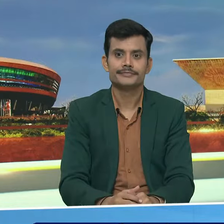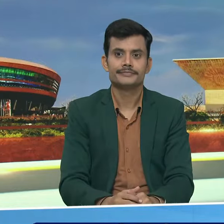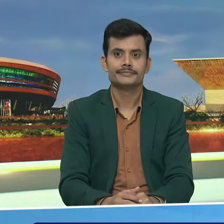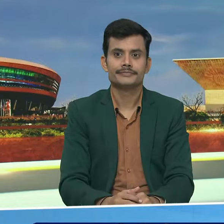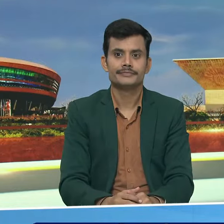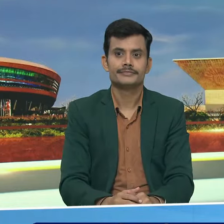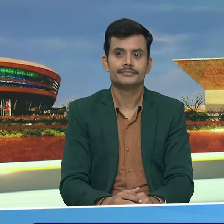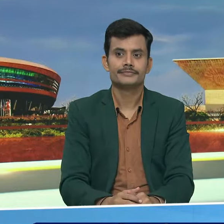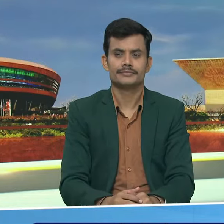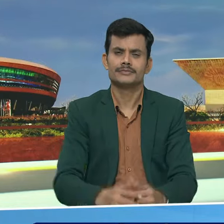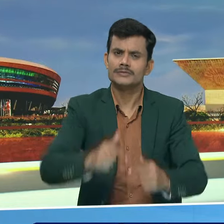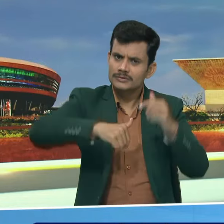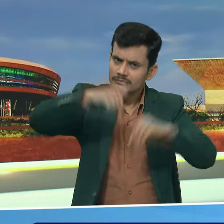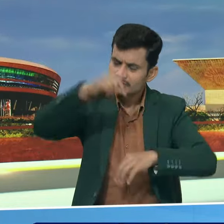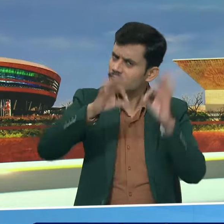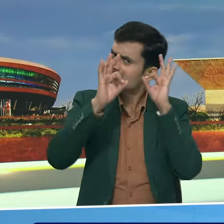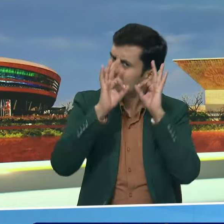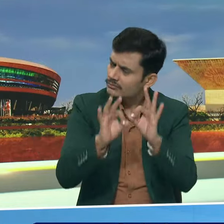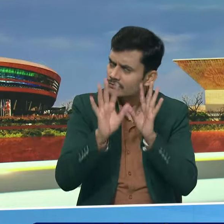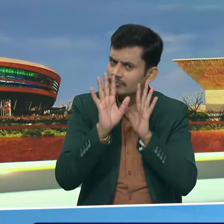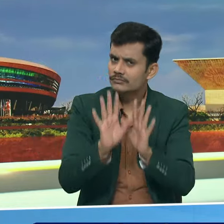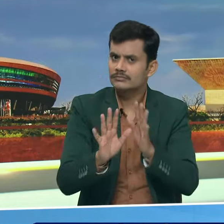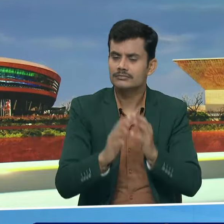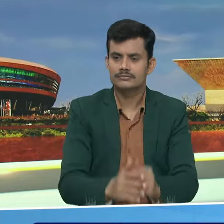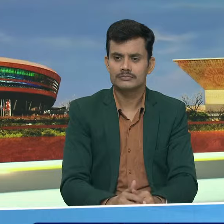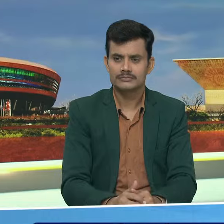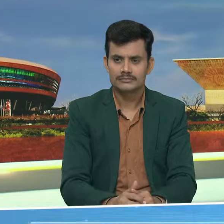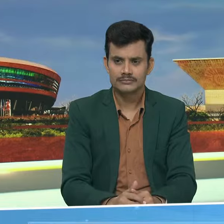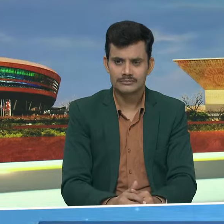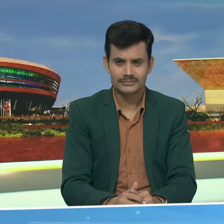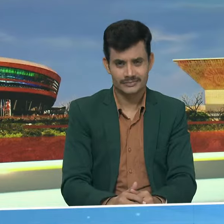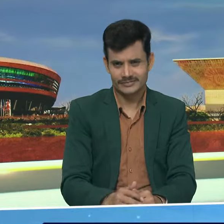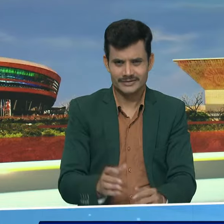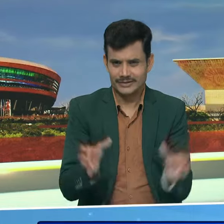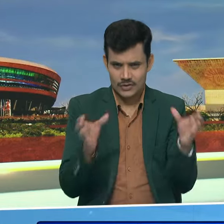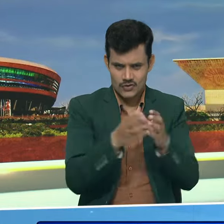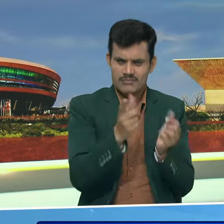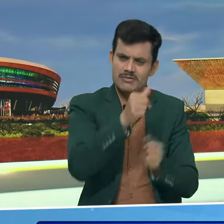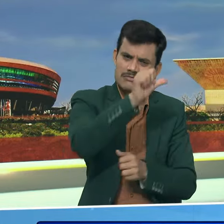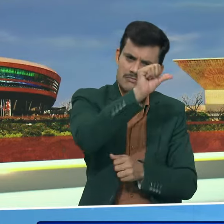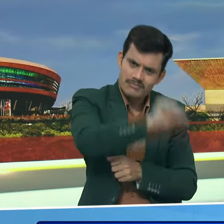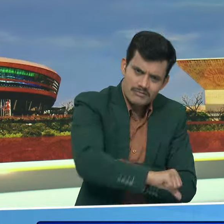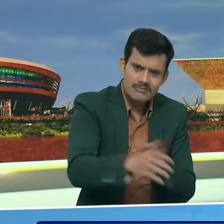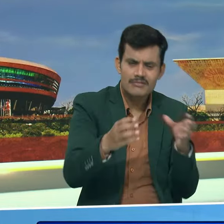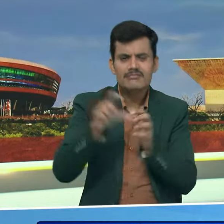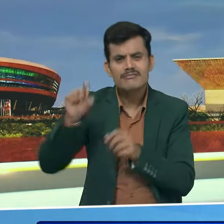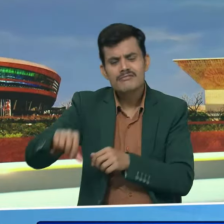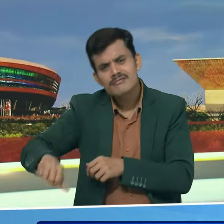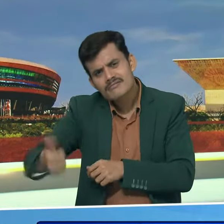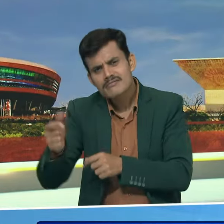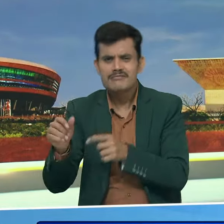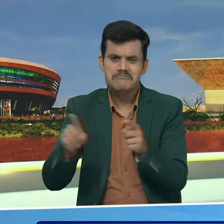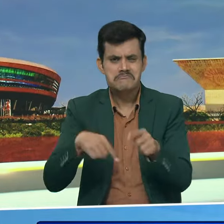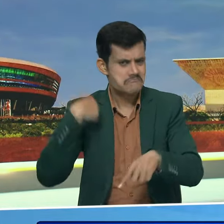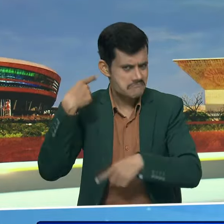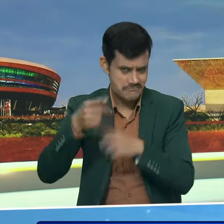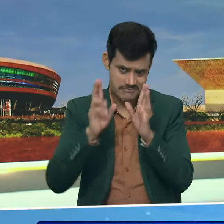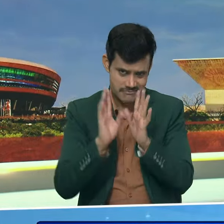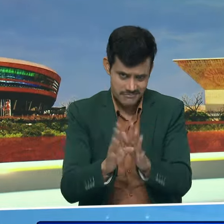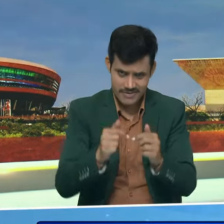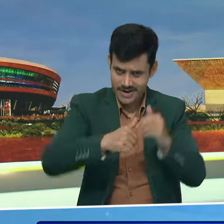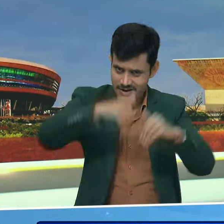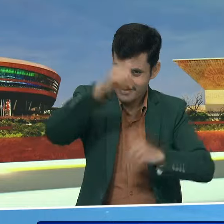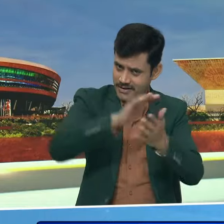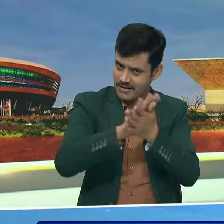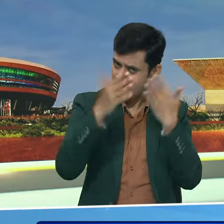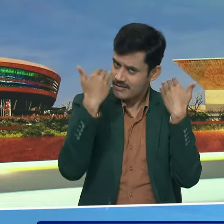चुणाव सही तरीके से चुणाव में एक पार्टि हरती एक पार्टि जीती है तो अभी चुनाव हो